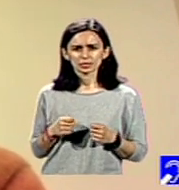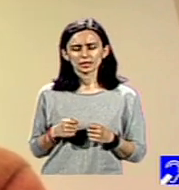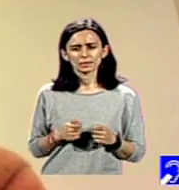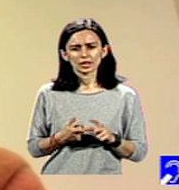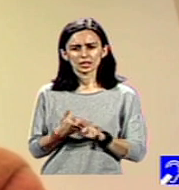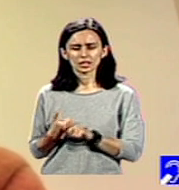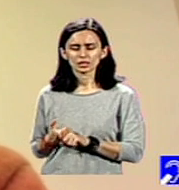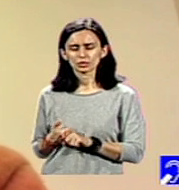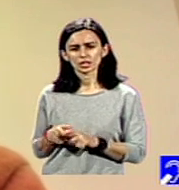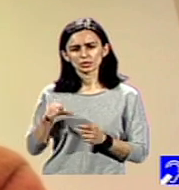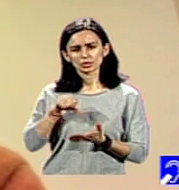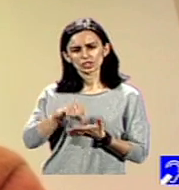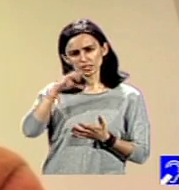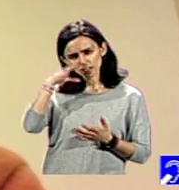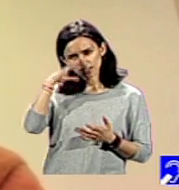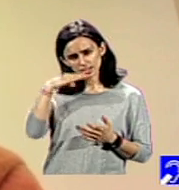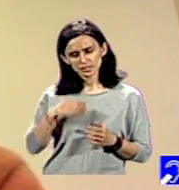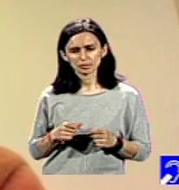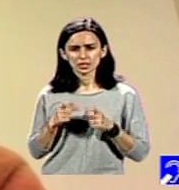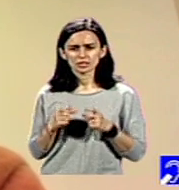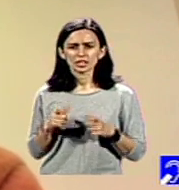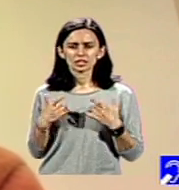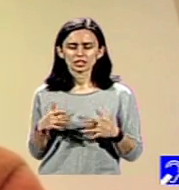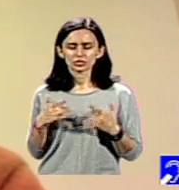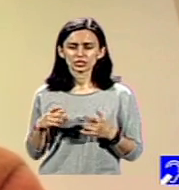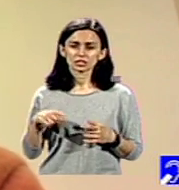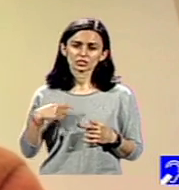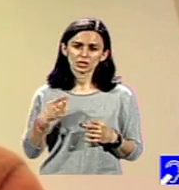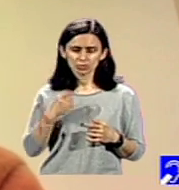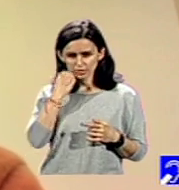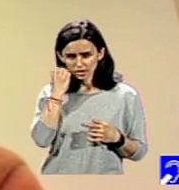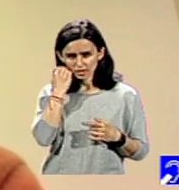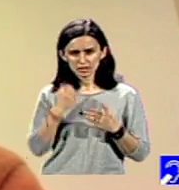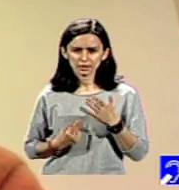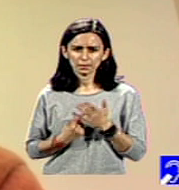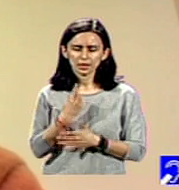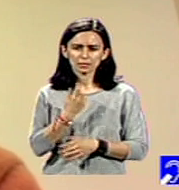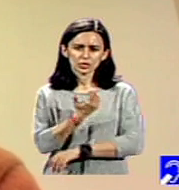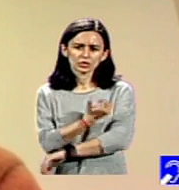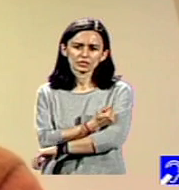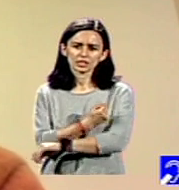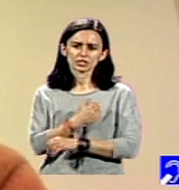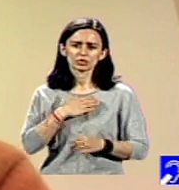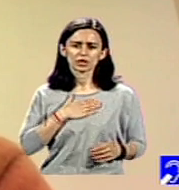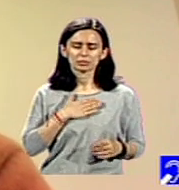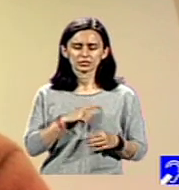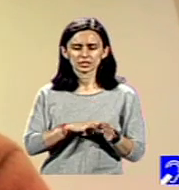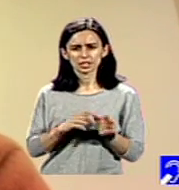urgență, iar apoi, ulterior, până nu a apărut vaccinul, am avut perioade lungi